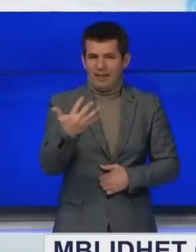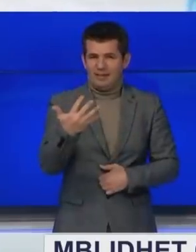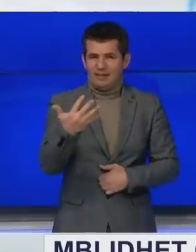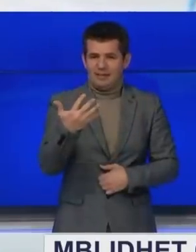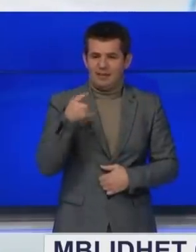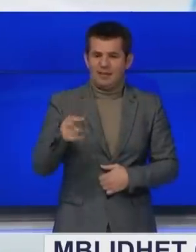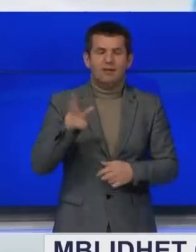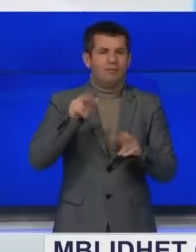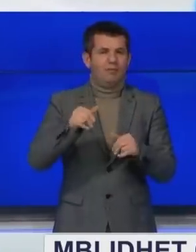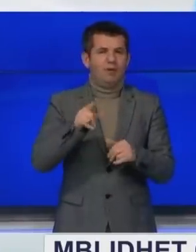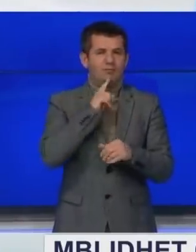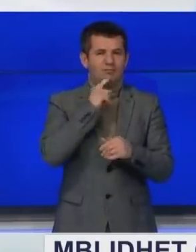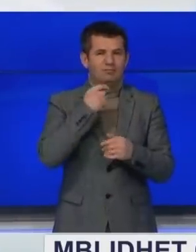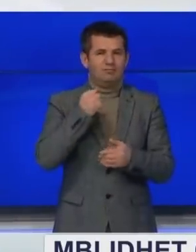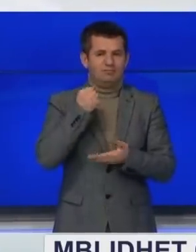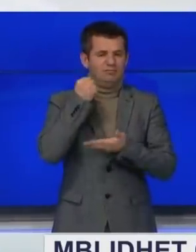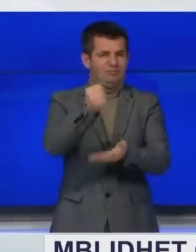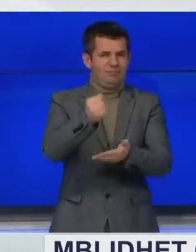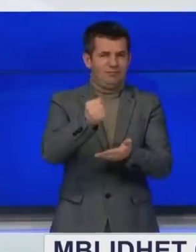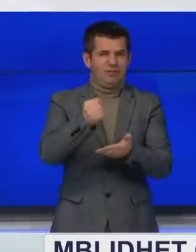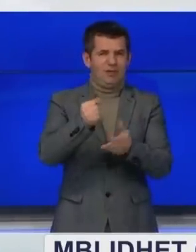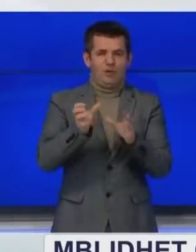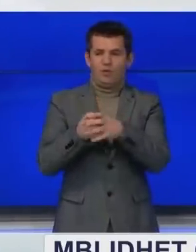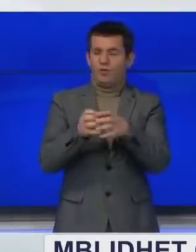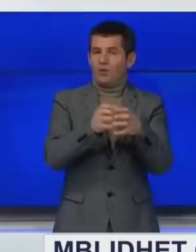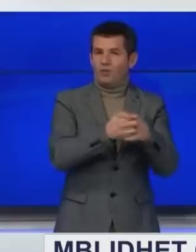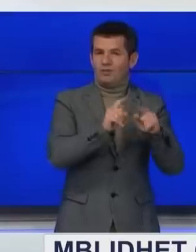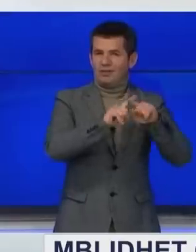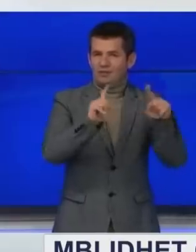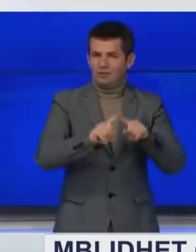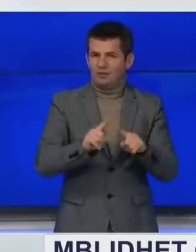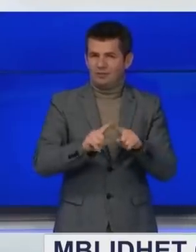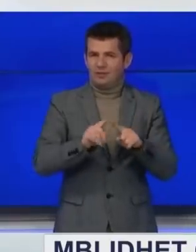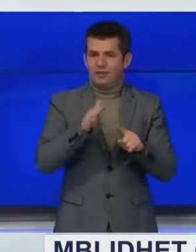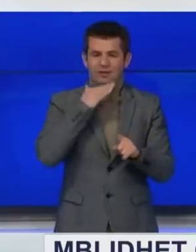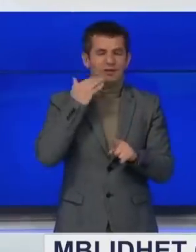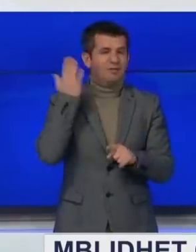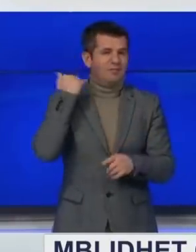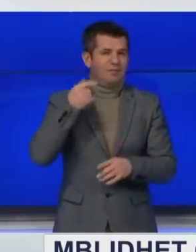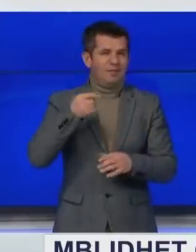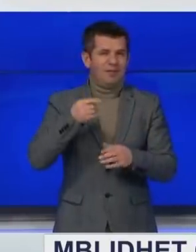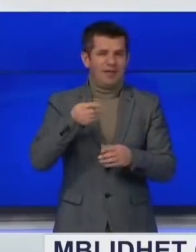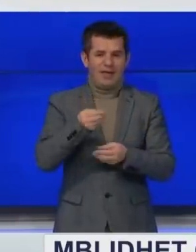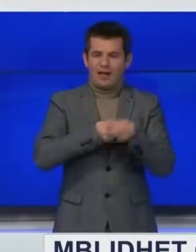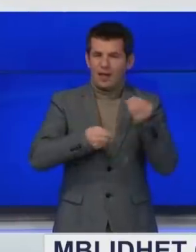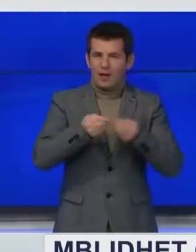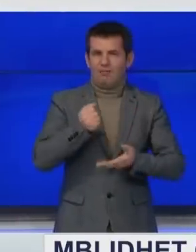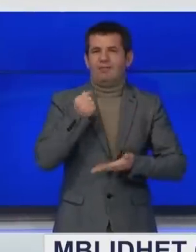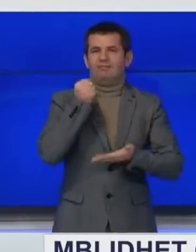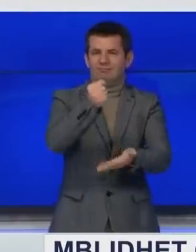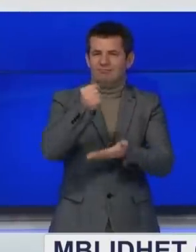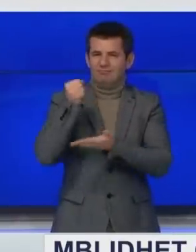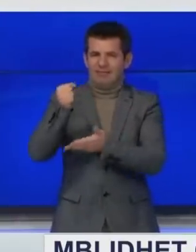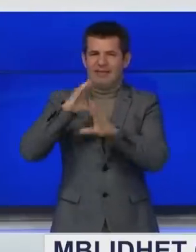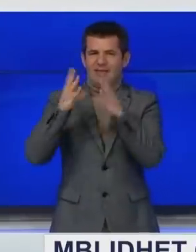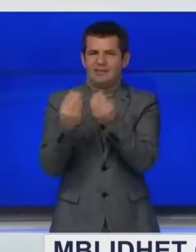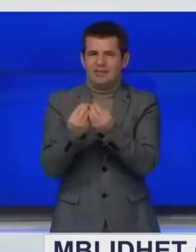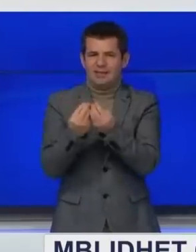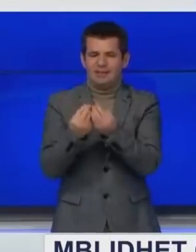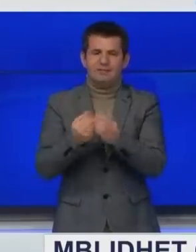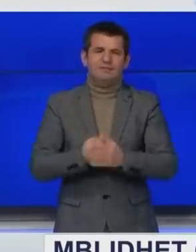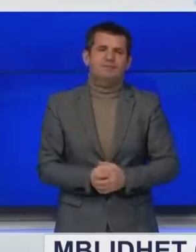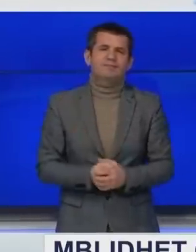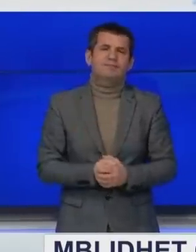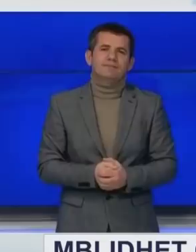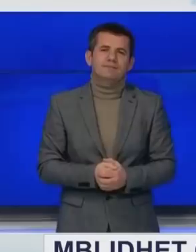darë miliona euro për kategoritën dryshme që nuk janë përshirë në pakot e më hërshme të rima këmbjes. Djekim kronikën e përgaditur nga gazetaria Artjana